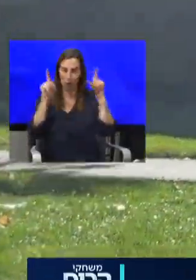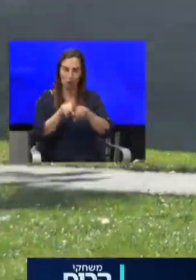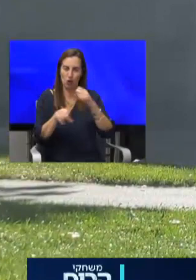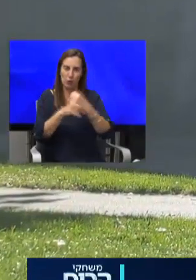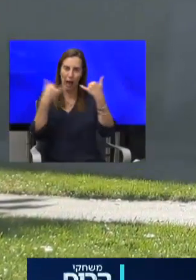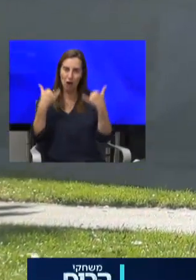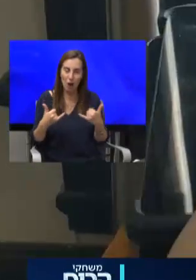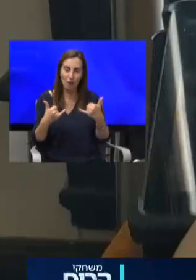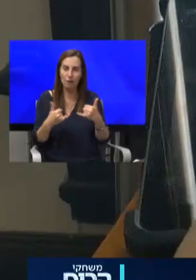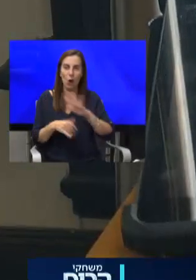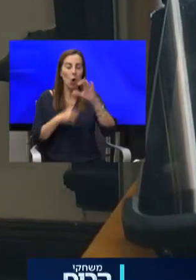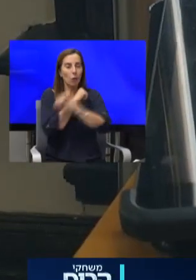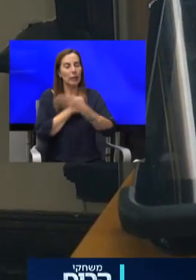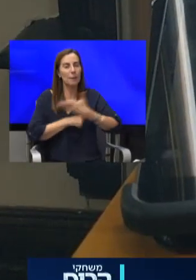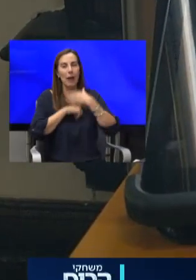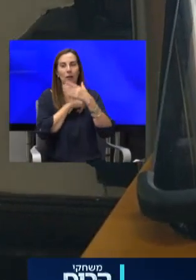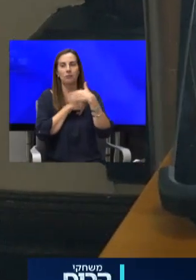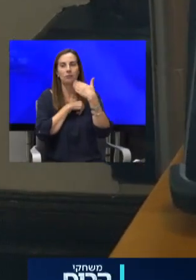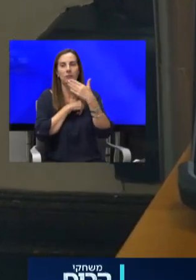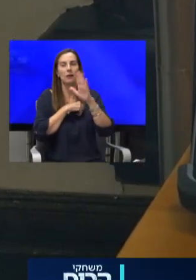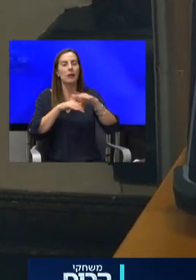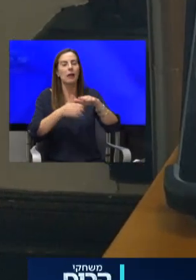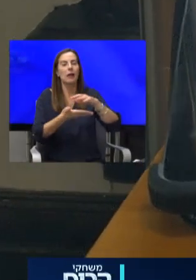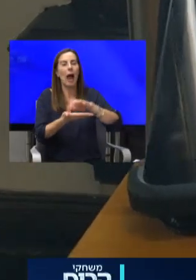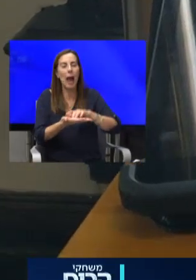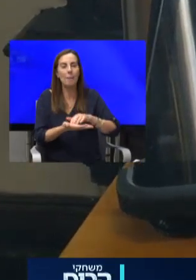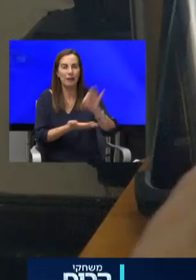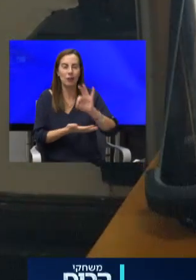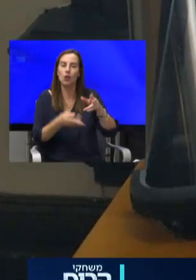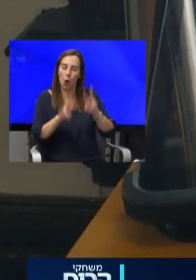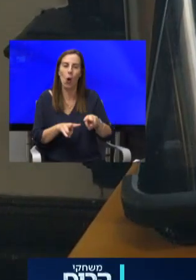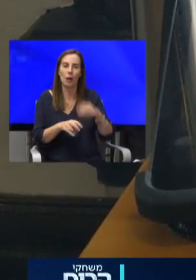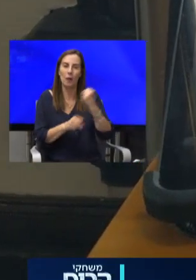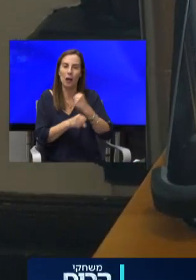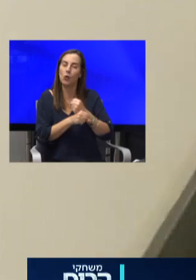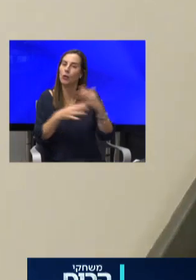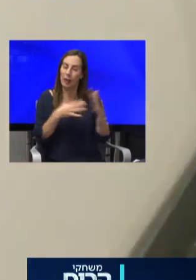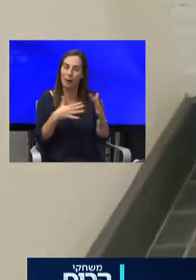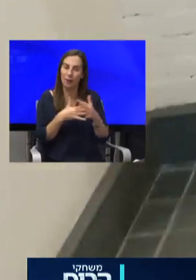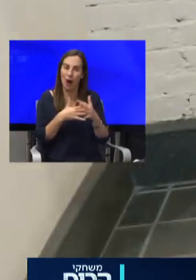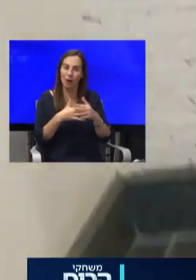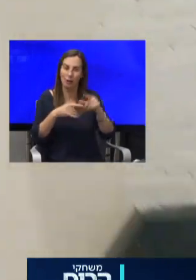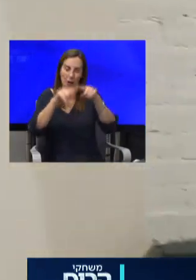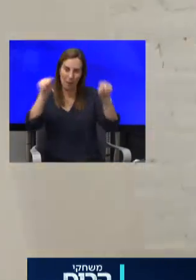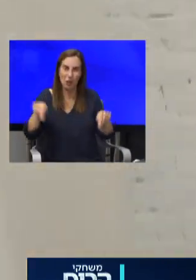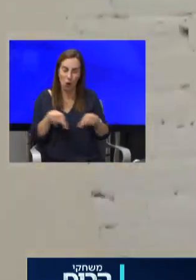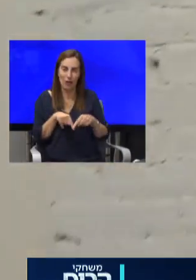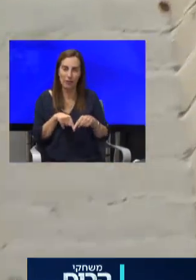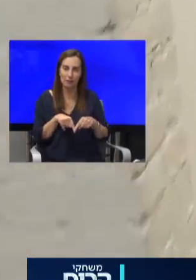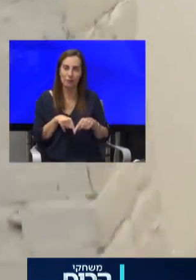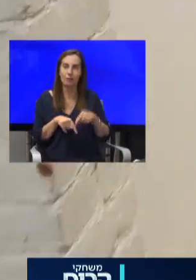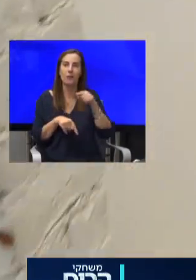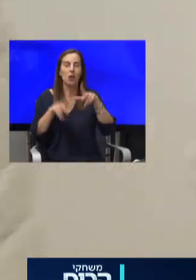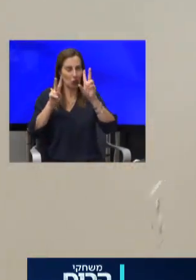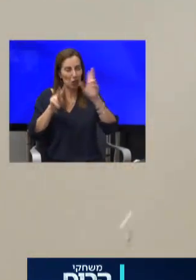סטודנט קיבל מהאוניברסיטה בנוסף אייפד ואת כדי שנוכל לעשות את המבחנים על התופס עצמו. אליין יכלה להישאר בארץ